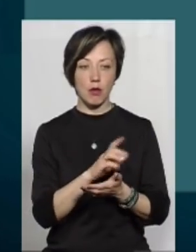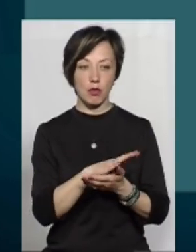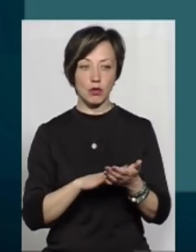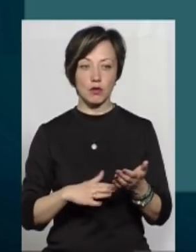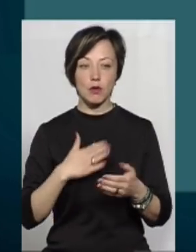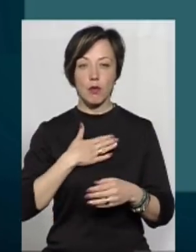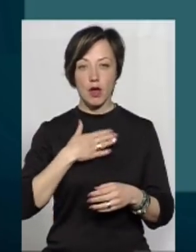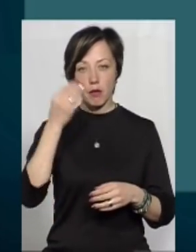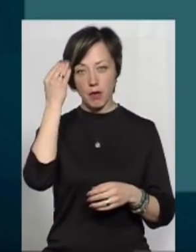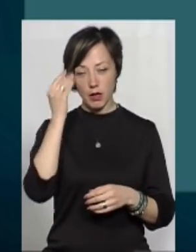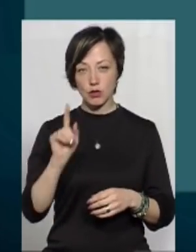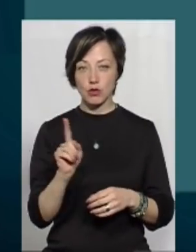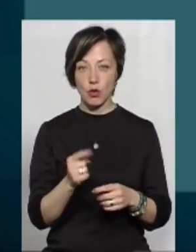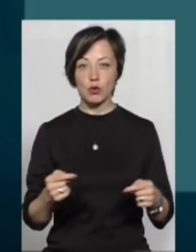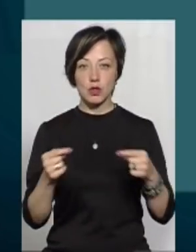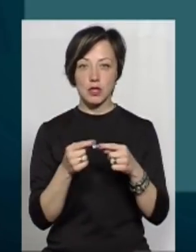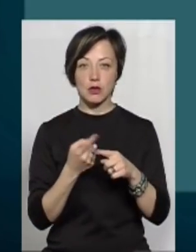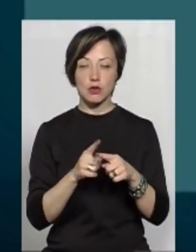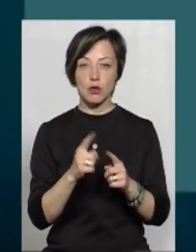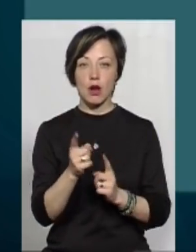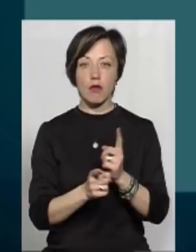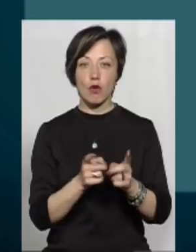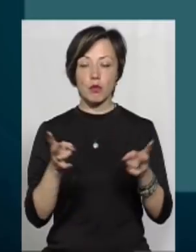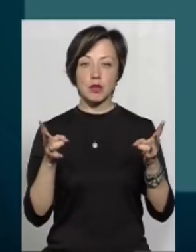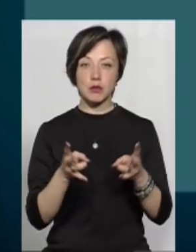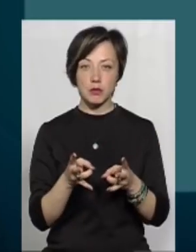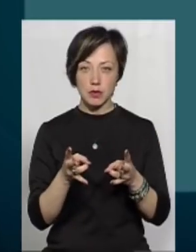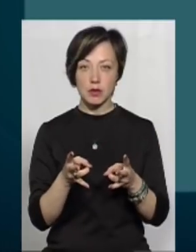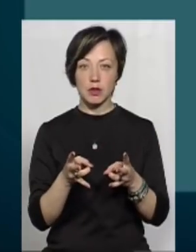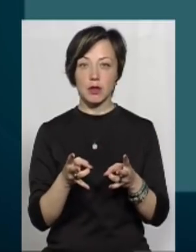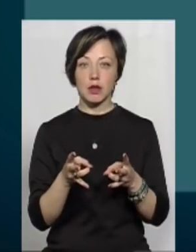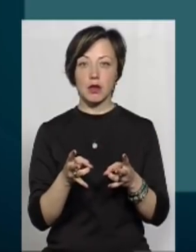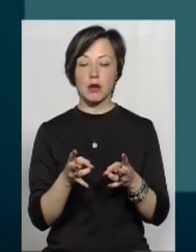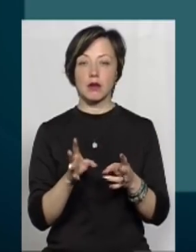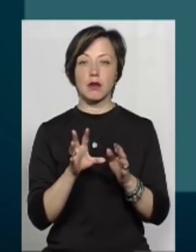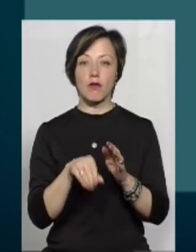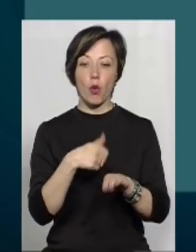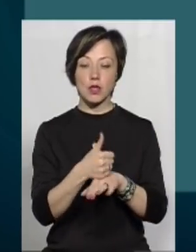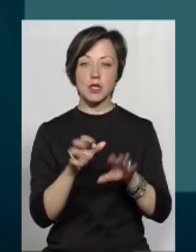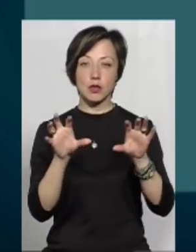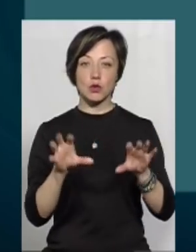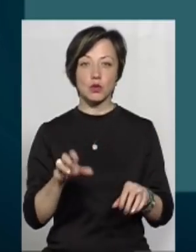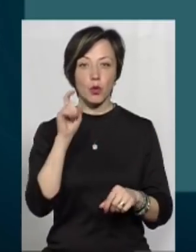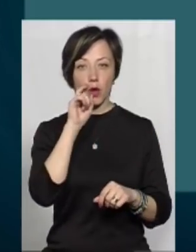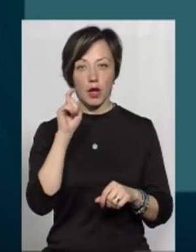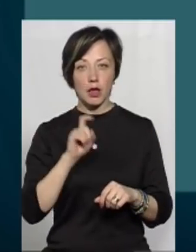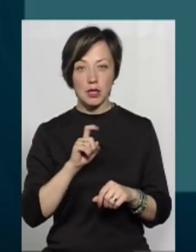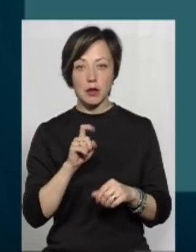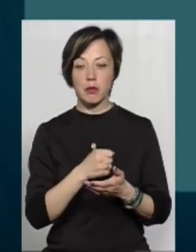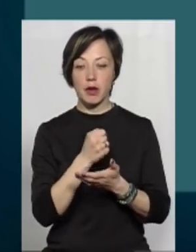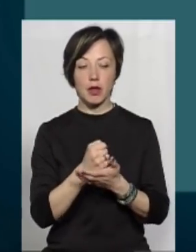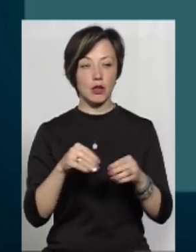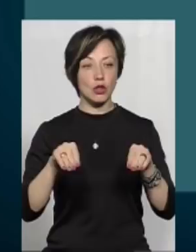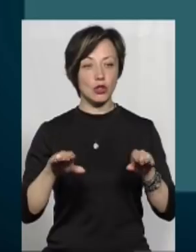Але моє бачення, що однозначно цю реформу необхідно закріпити в Конституції України, а прописати це в Конституції, прийняти